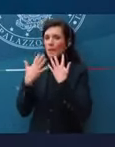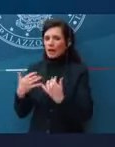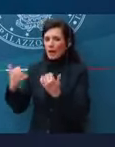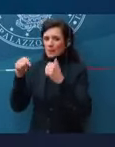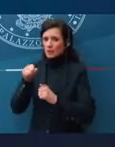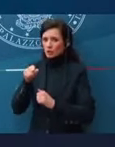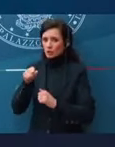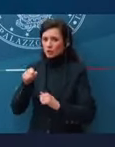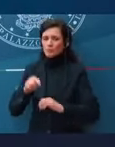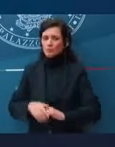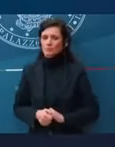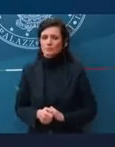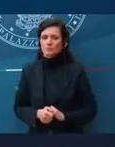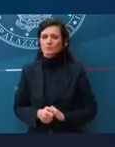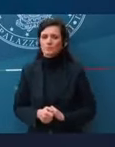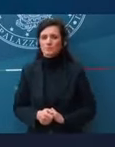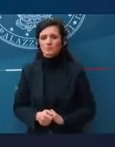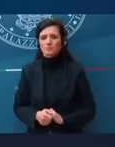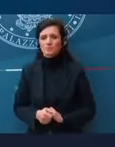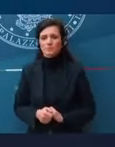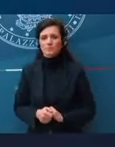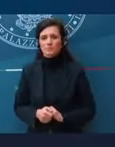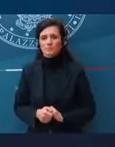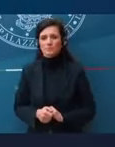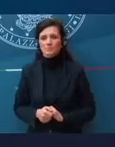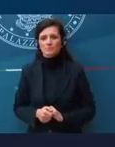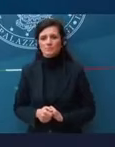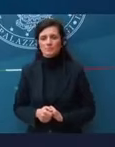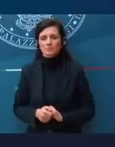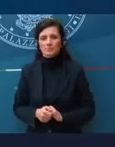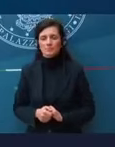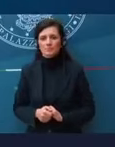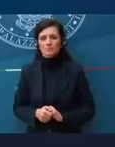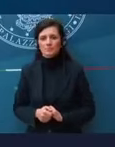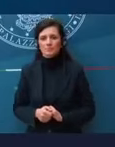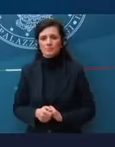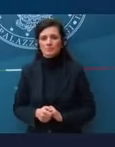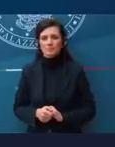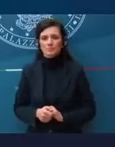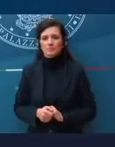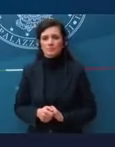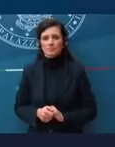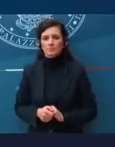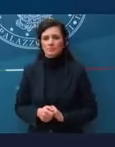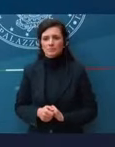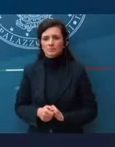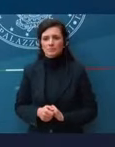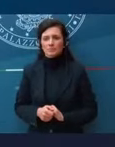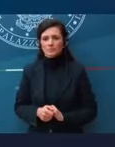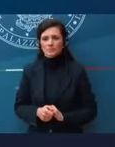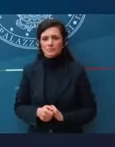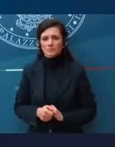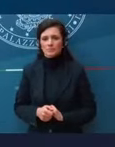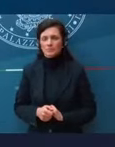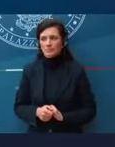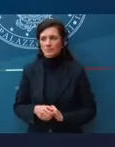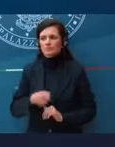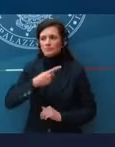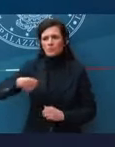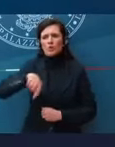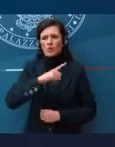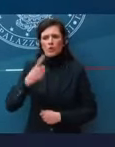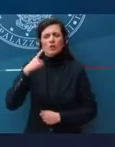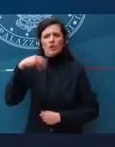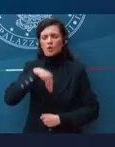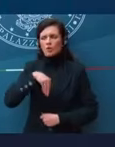questo. Siamo consapevoli che molto probabilmente sono risposte parziali e per questo